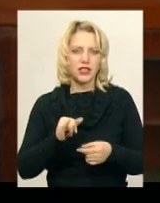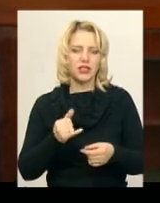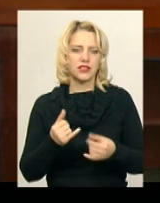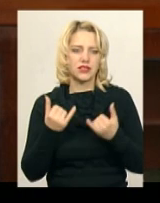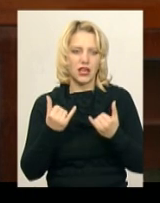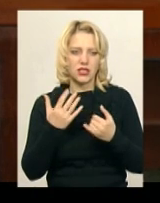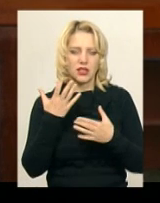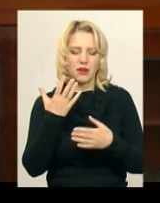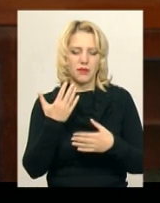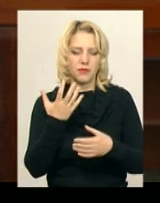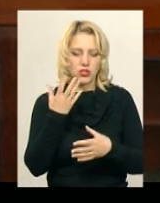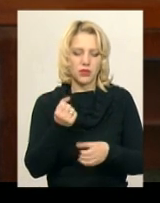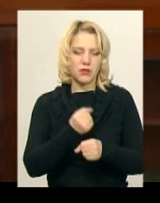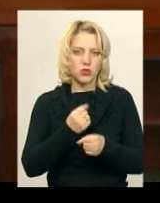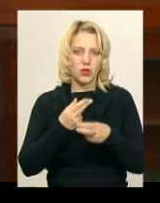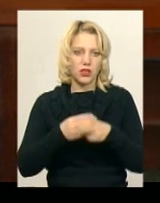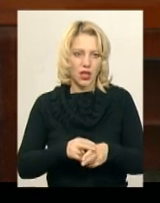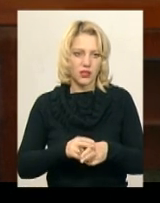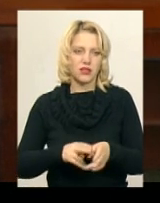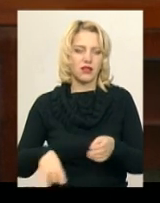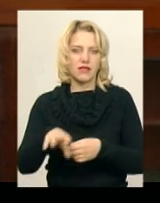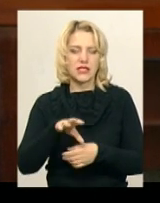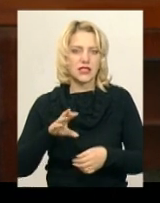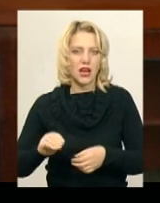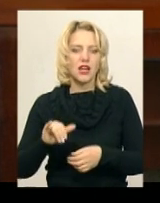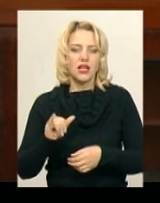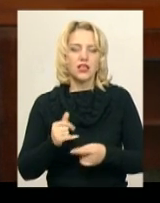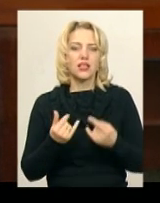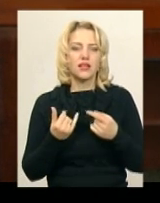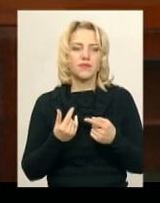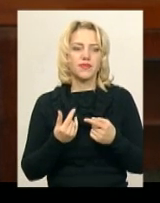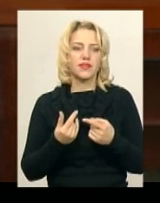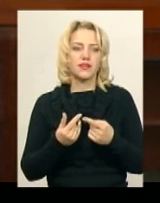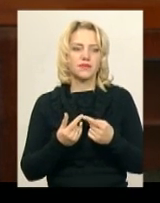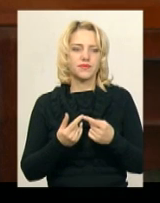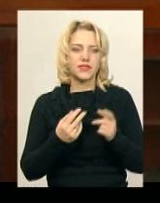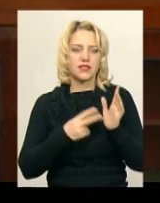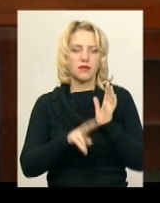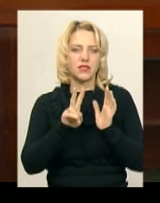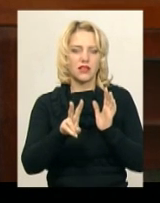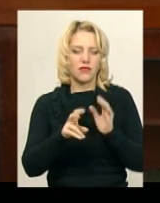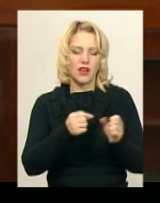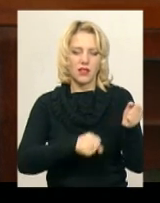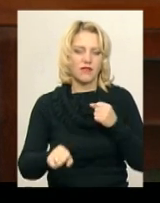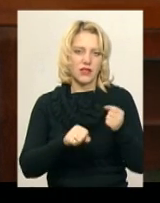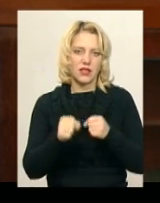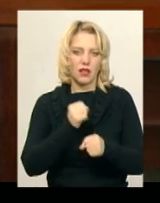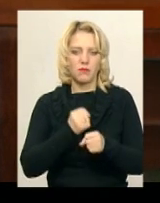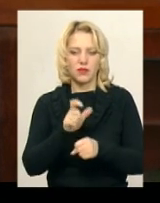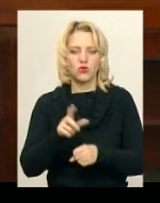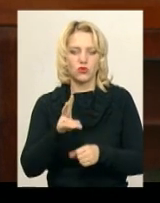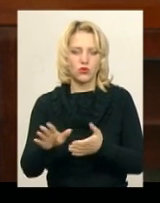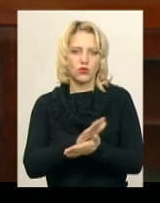ще працює техніка вся, і на даний момент працює 72 двірники, які